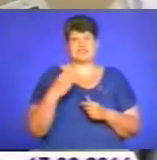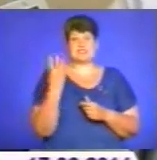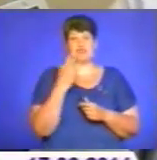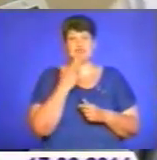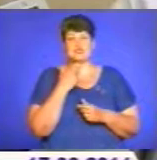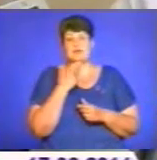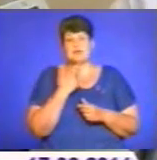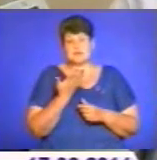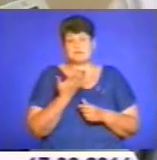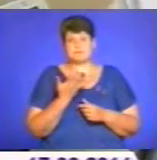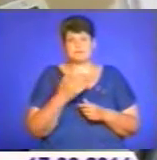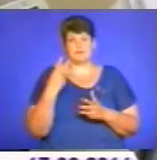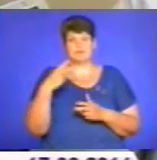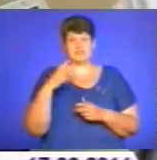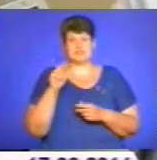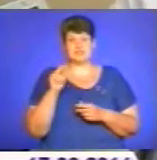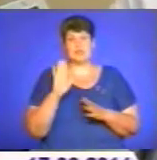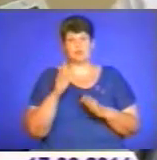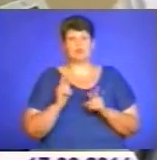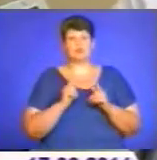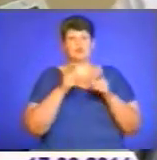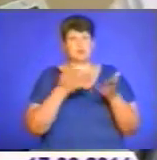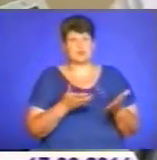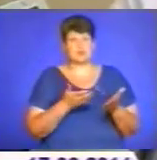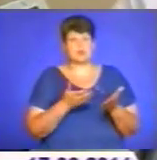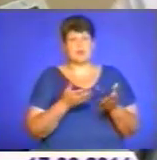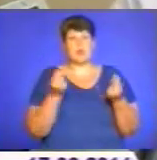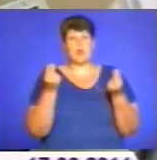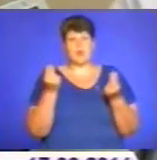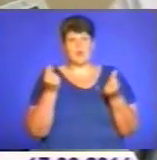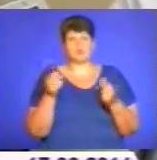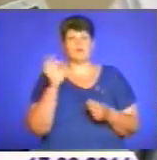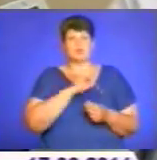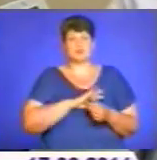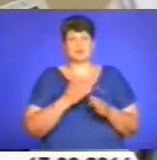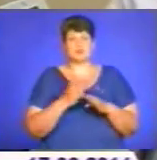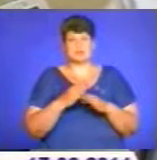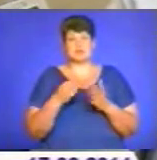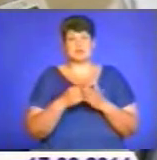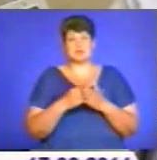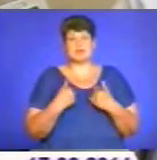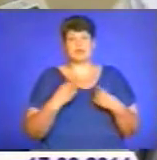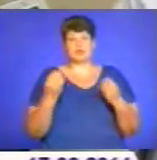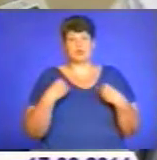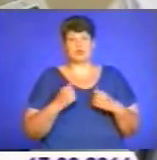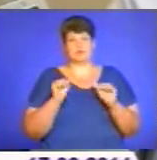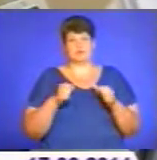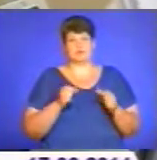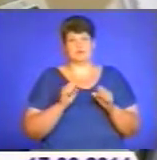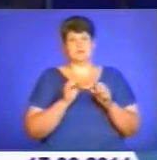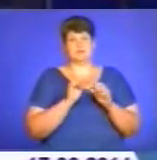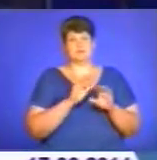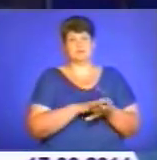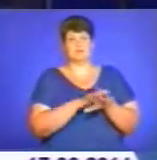якраз в 20-х числах буде поступлення коштів в дохідну частину бюджету і нам дадуть можливість сприймувати ці кошти.